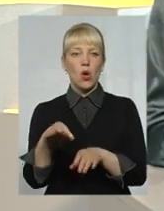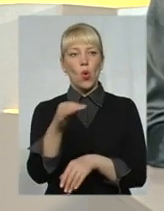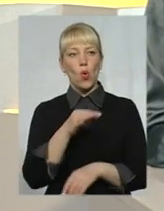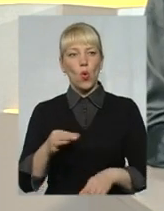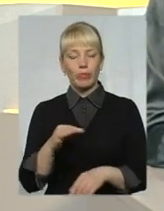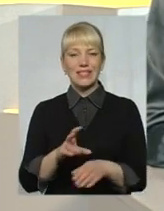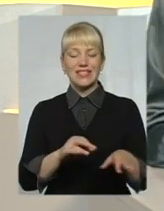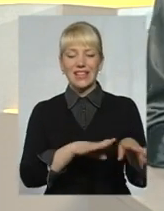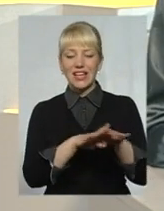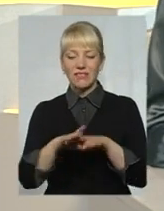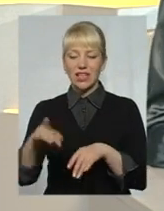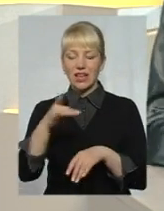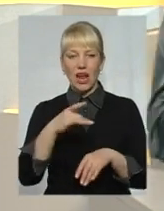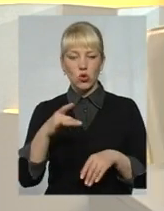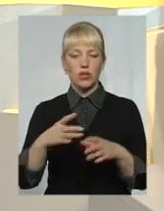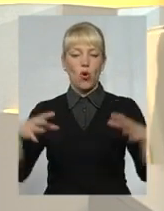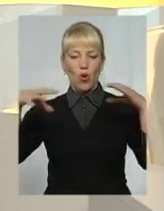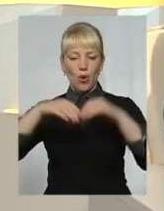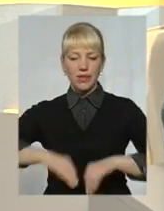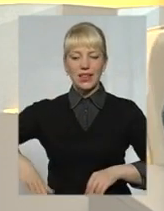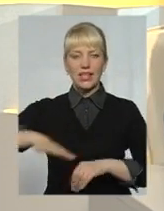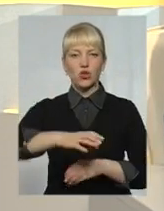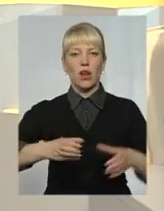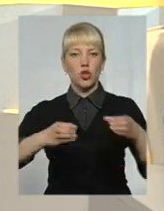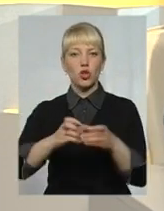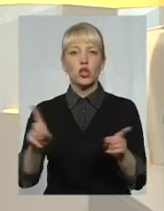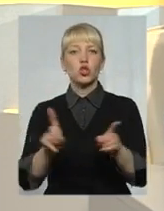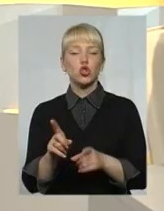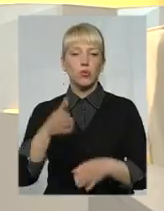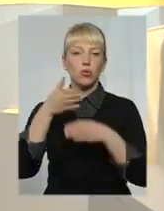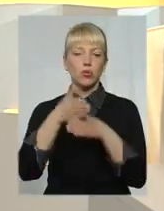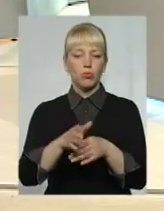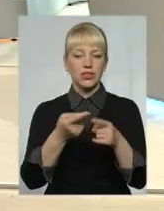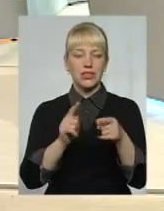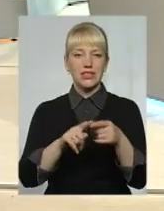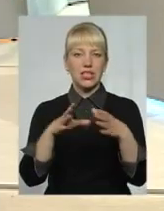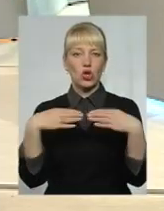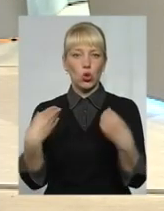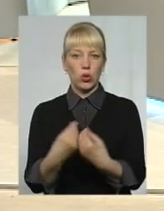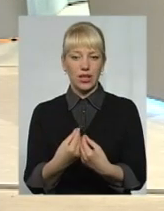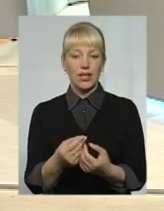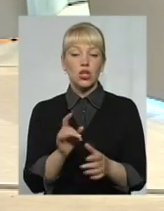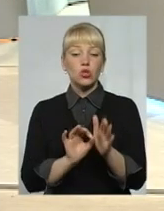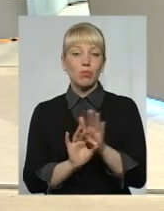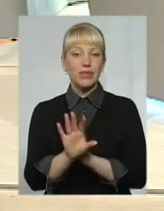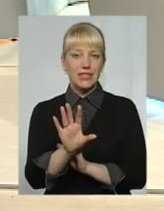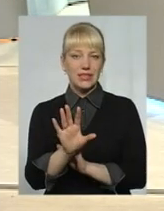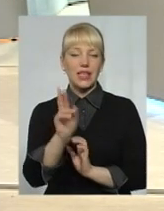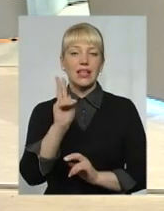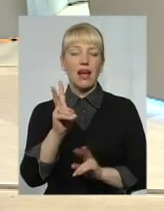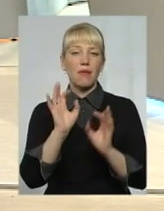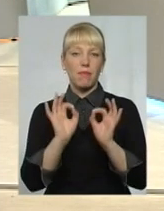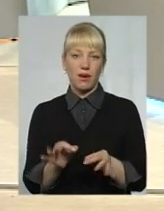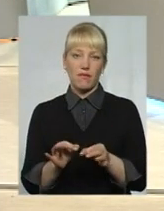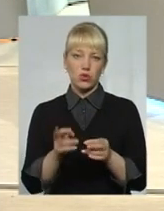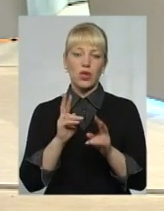об'єднаних територіальних громад, щоб допомогти тій родині, щоб підказати, як правильно чи то